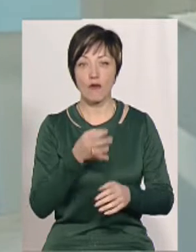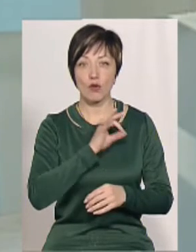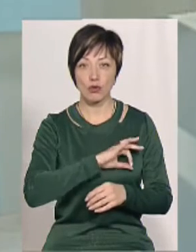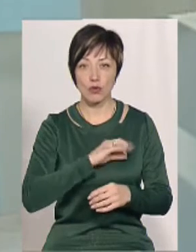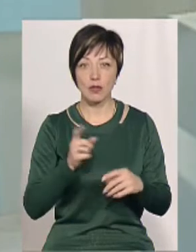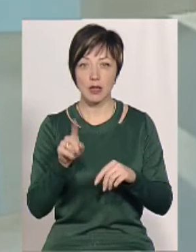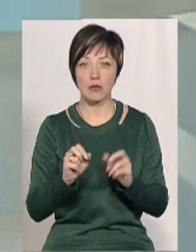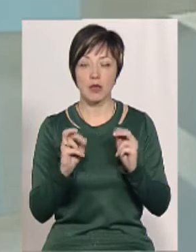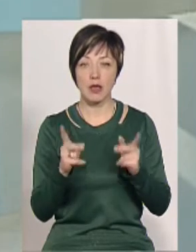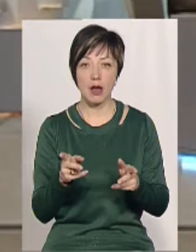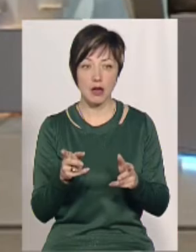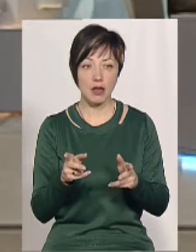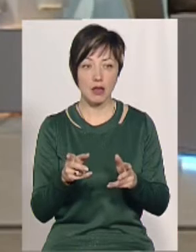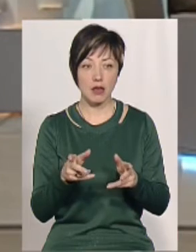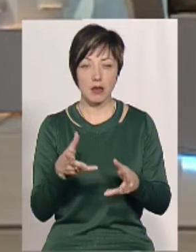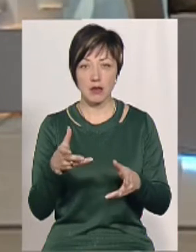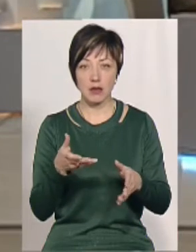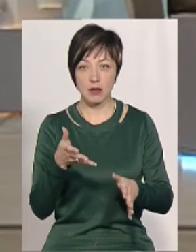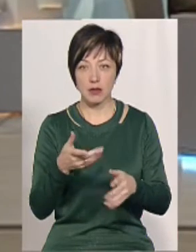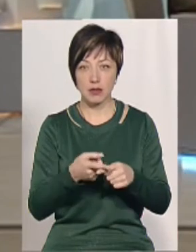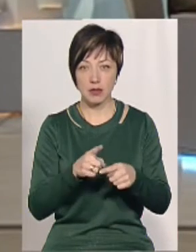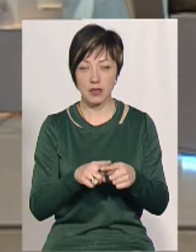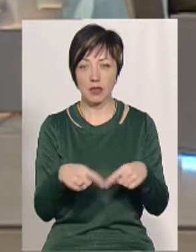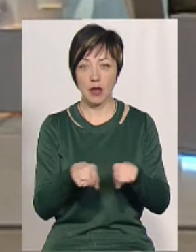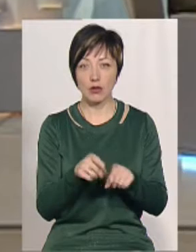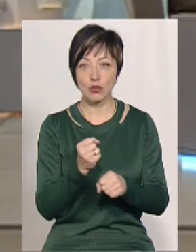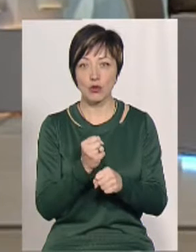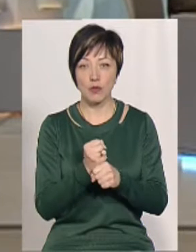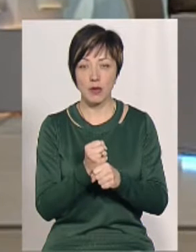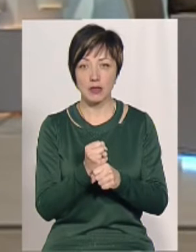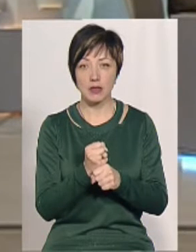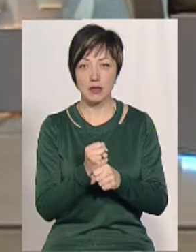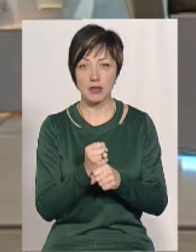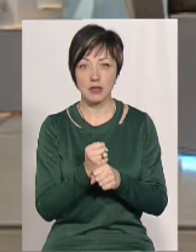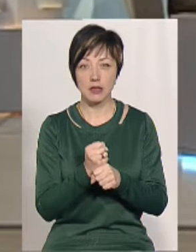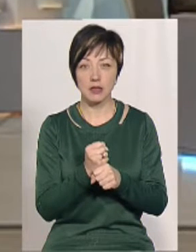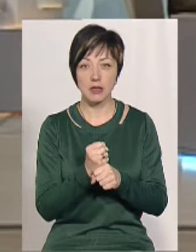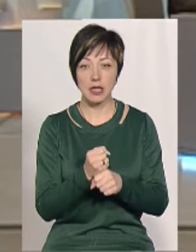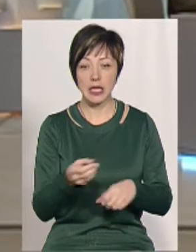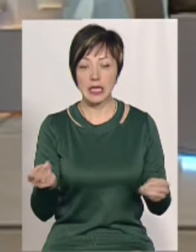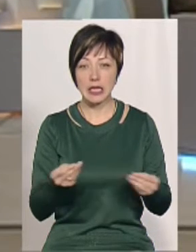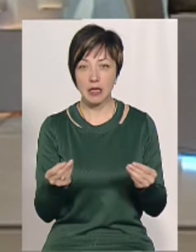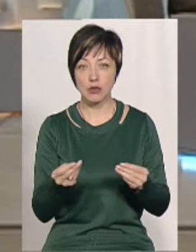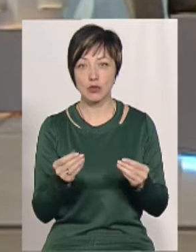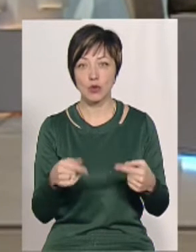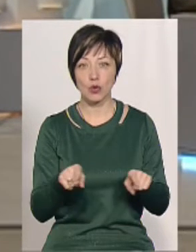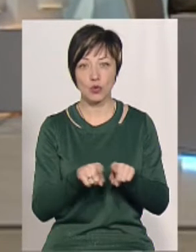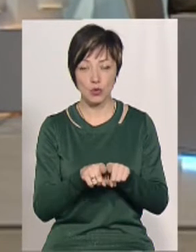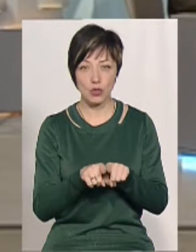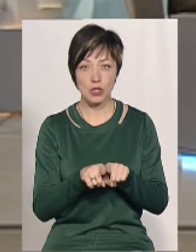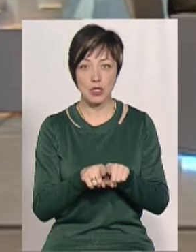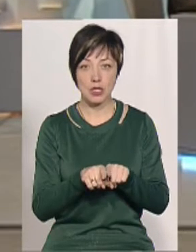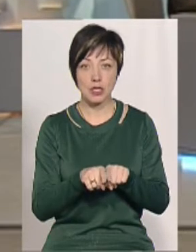Його використовують там і як мульчу роблять, і також роблять з неї якісь ці тирсу, і теж